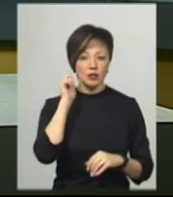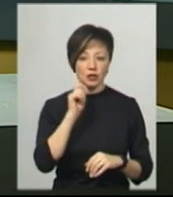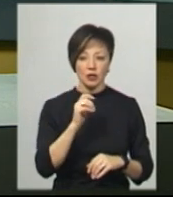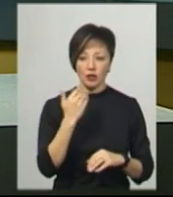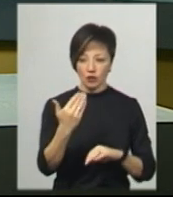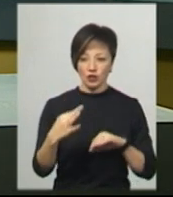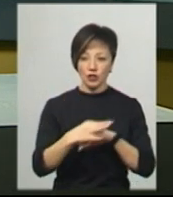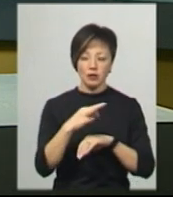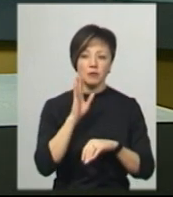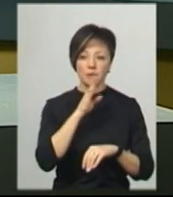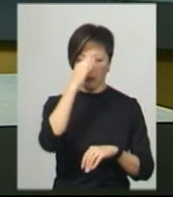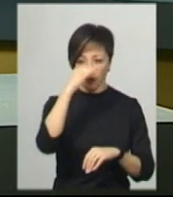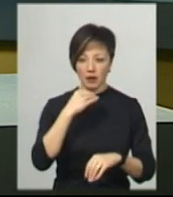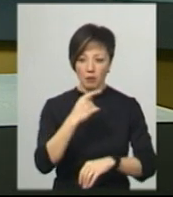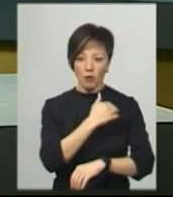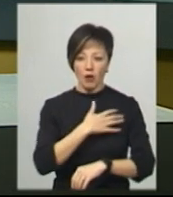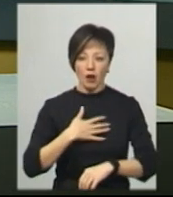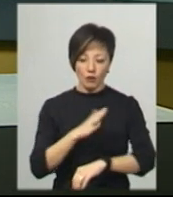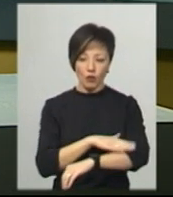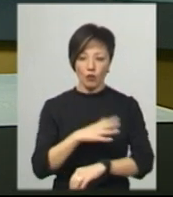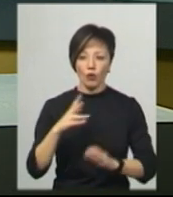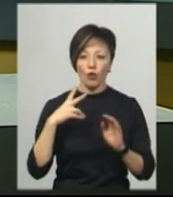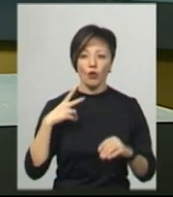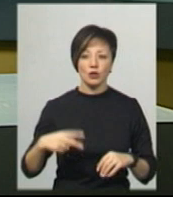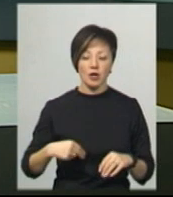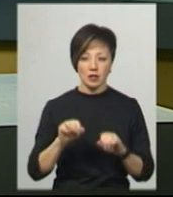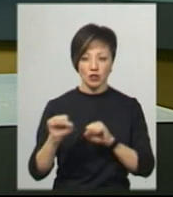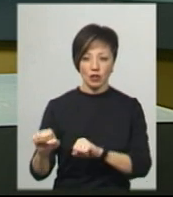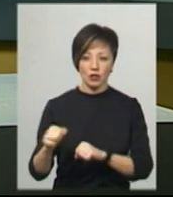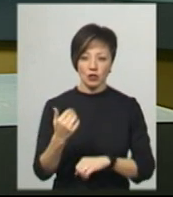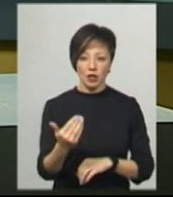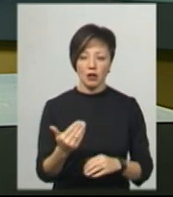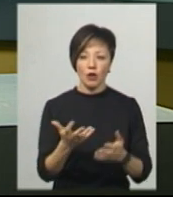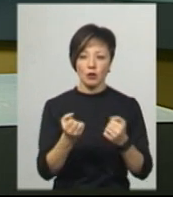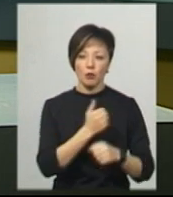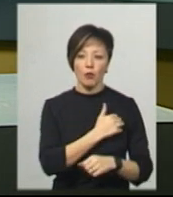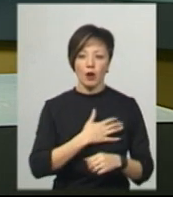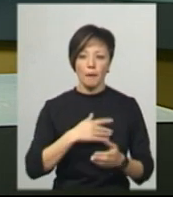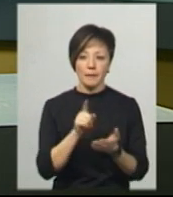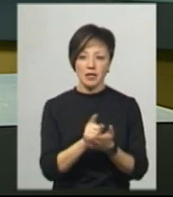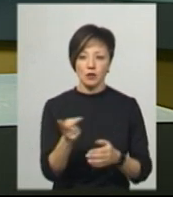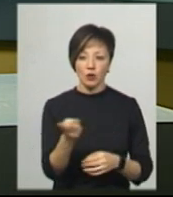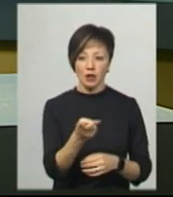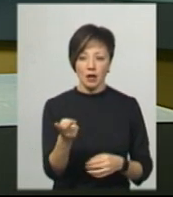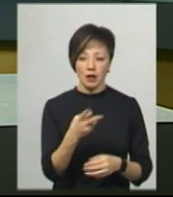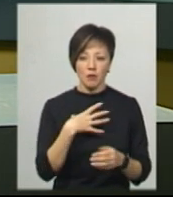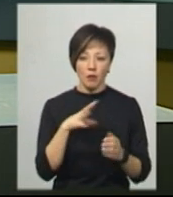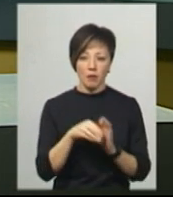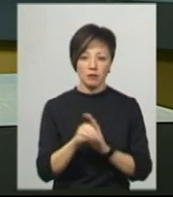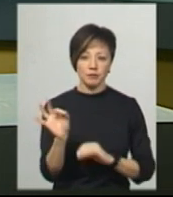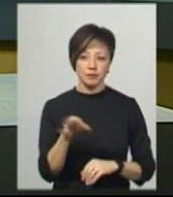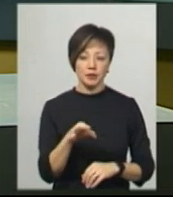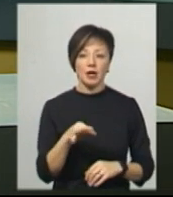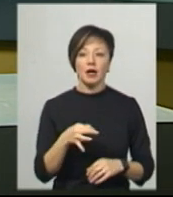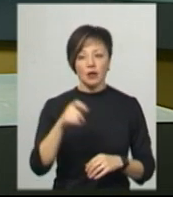тещу та поранив у руку 8-річну доньку, яка їх захищала. Від отриманих поранень пенсіонери померли на місці. Після